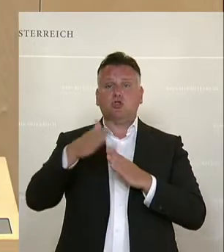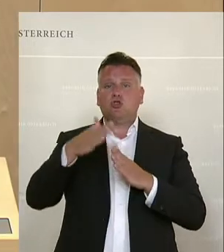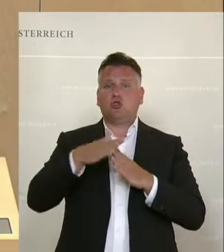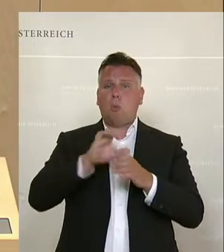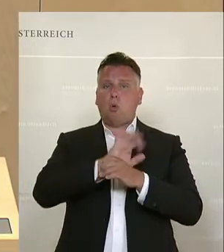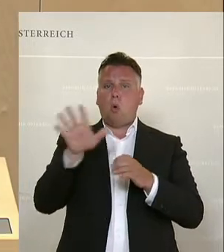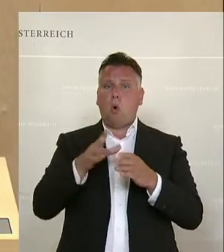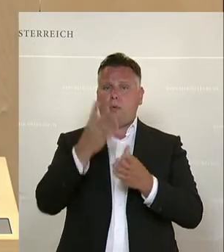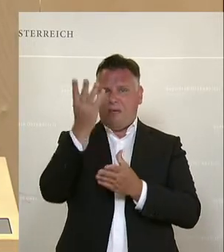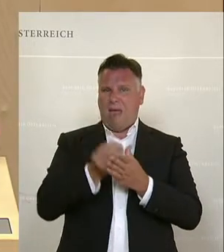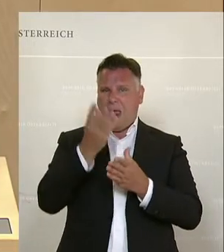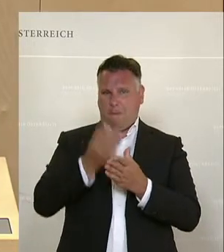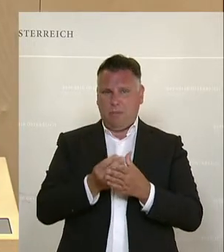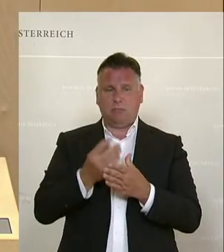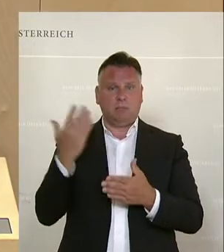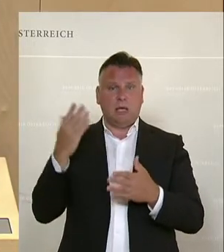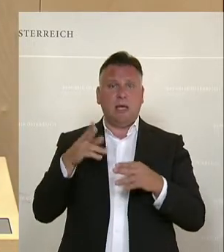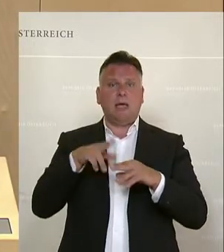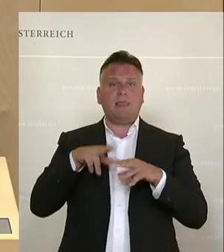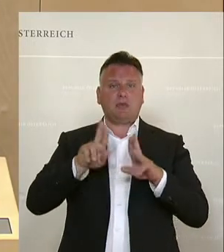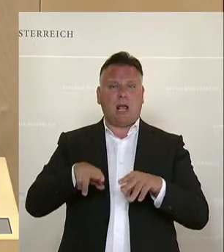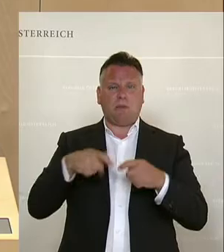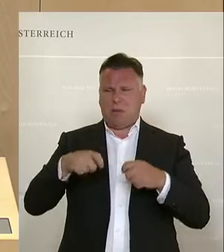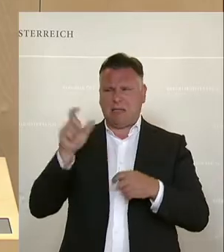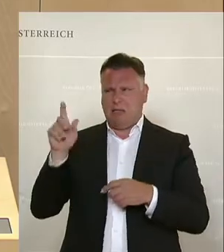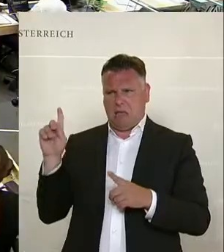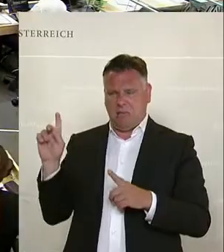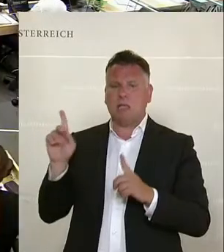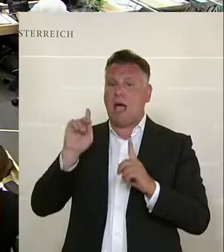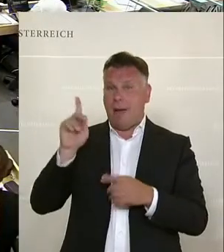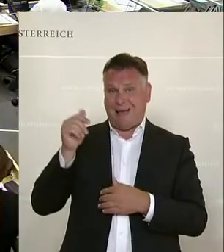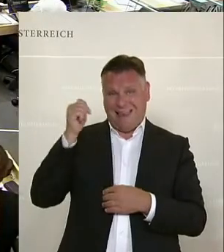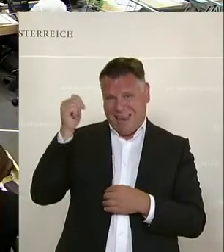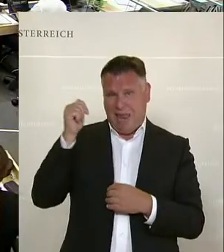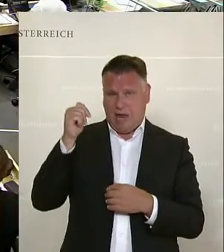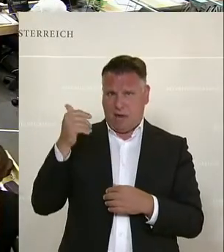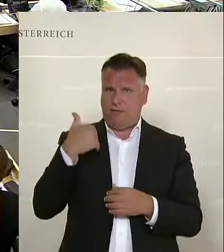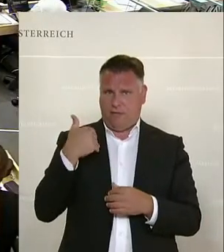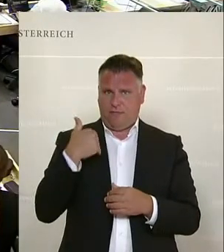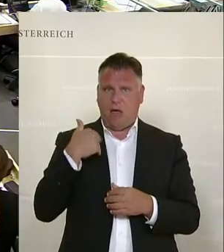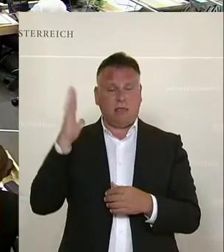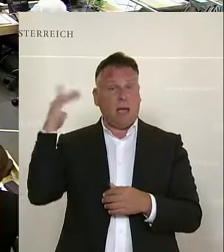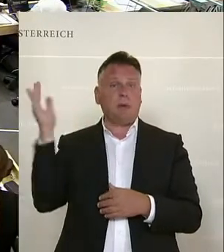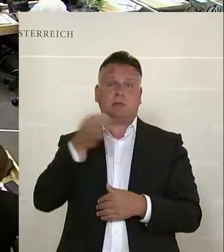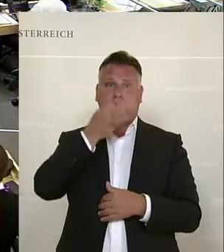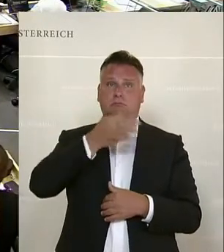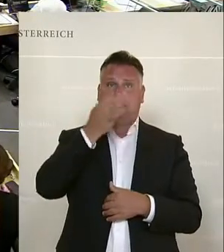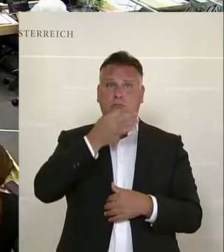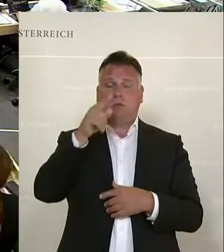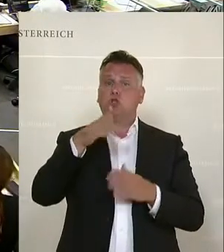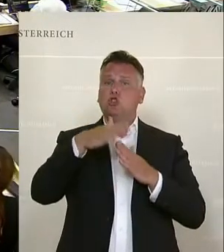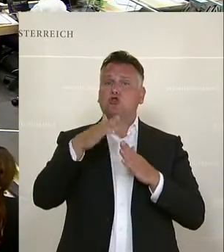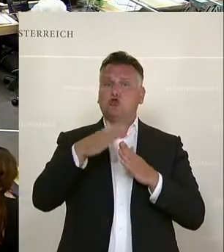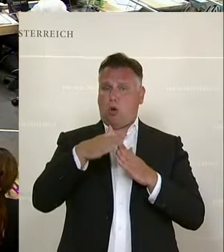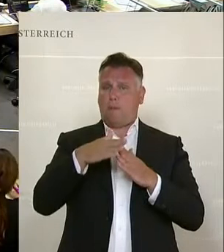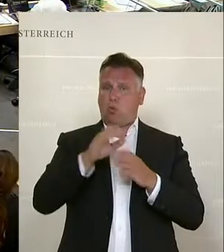Es sitzt nicht der Nationalratspräsident hinter mir. Aber ich behaupte, dass er derjenige war, der durch die Aussage, dass diese Stop Corona